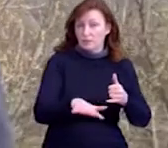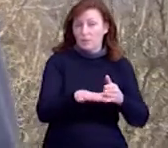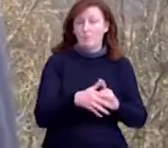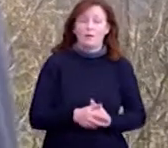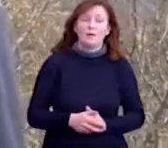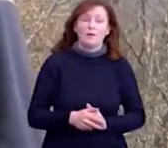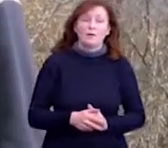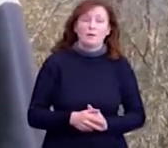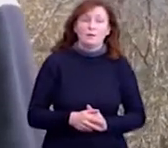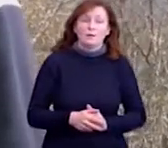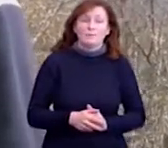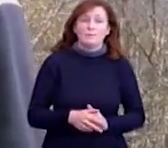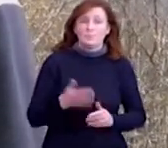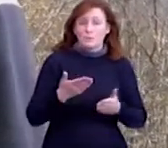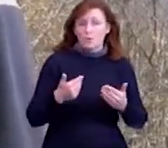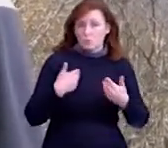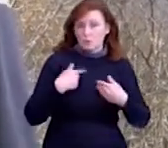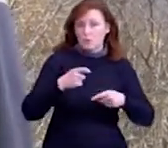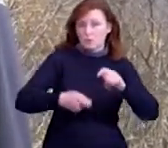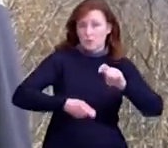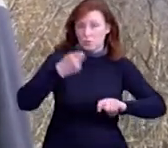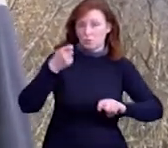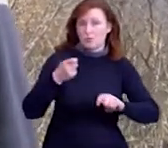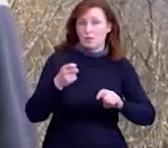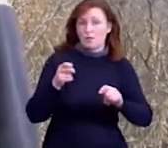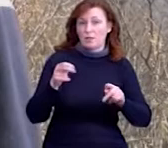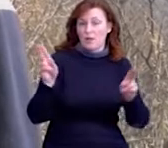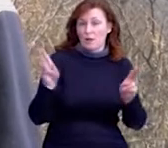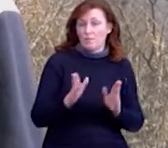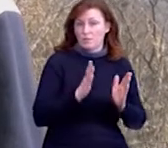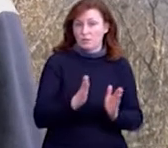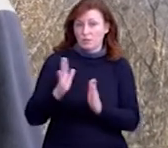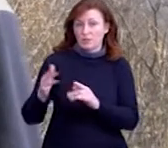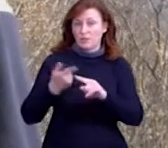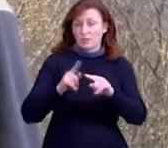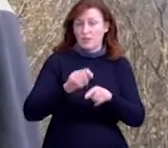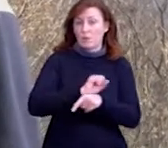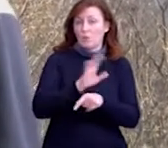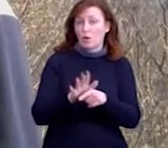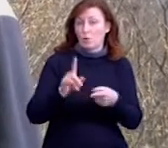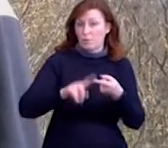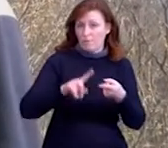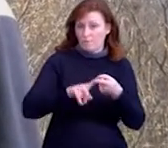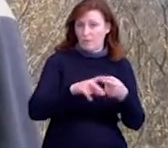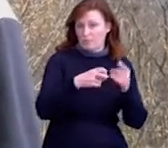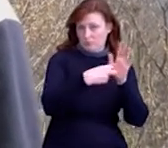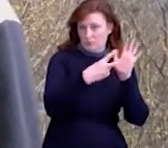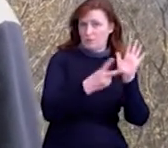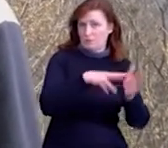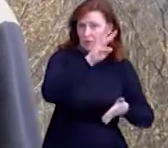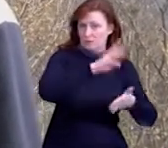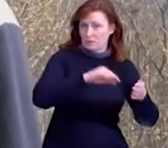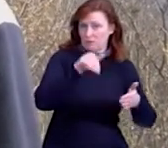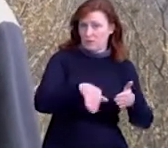за нарушення режиму з нашим коронавірусом 17 тисяч, то тут має бути,